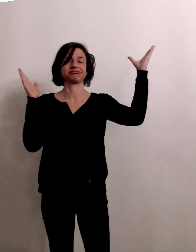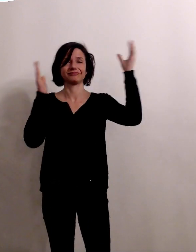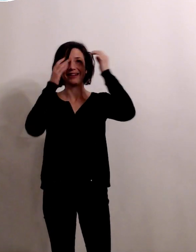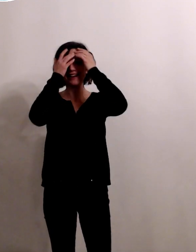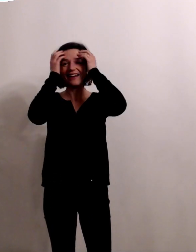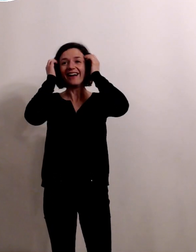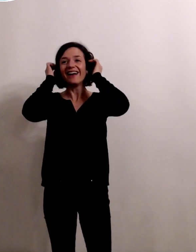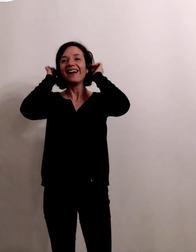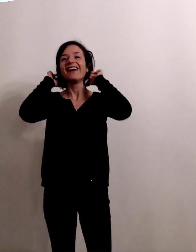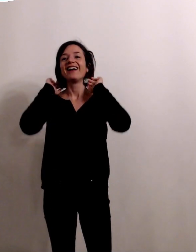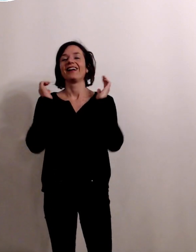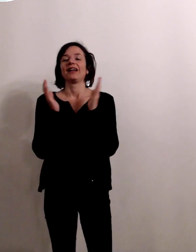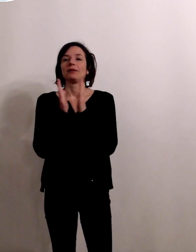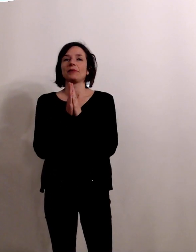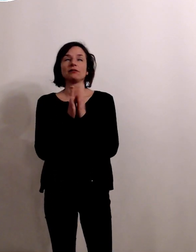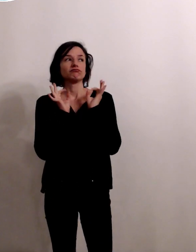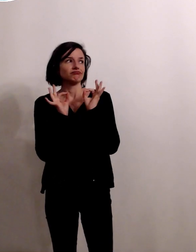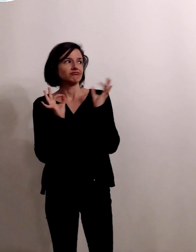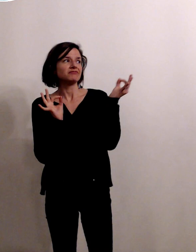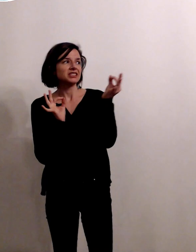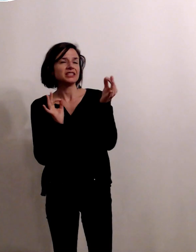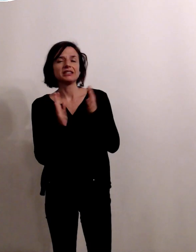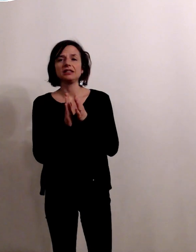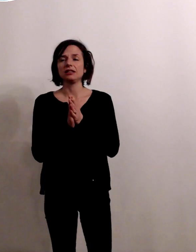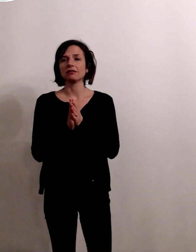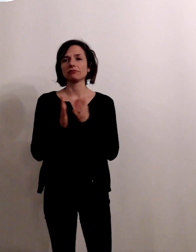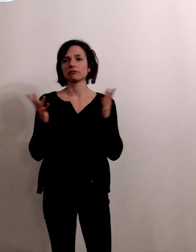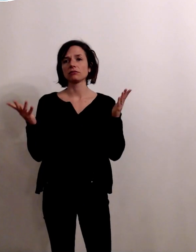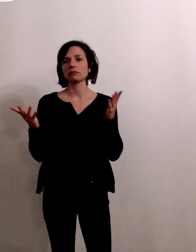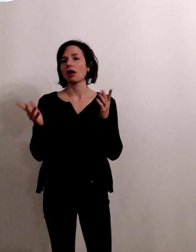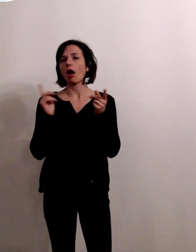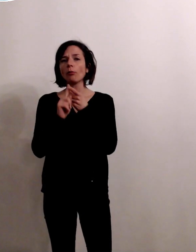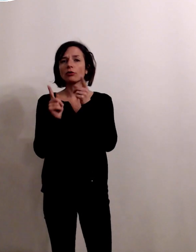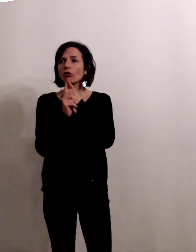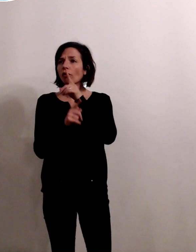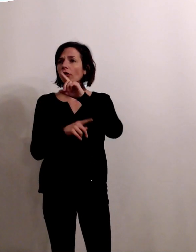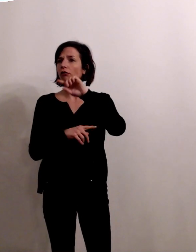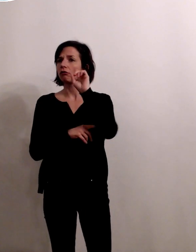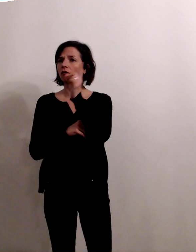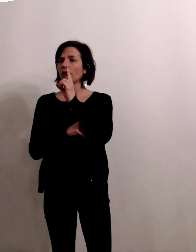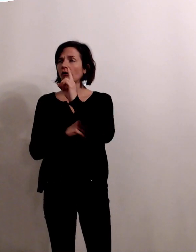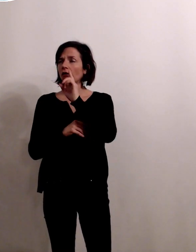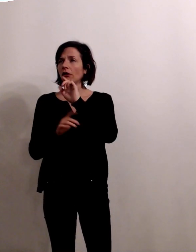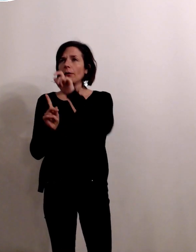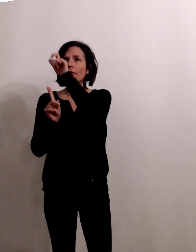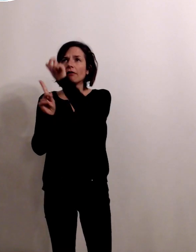mais comme dit Christine en fait il y a beaucoup de bon sens quoi en fait et